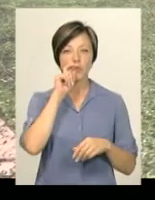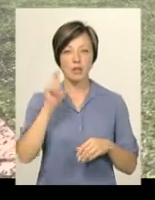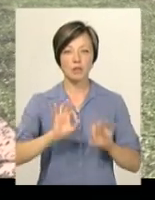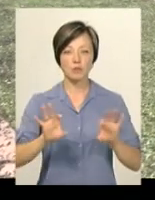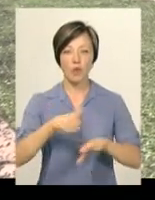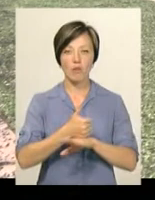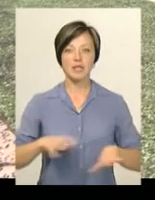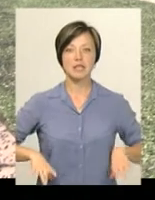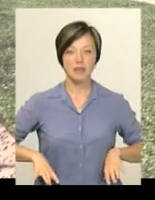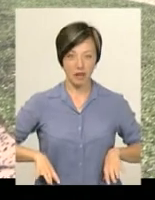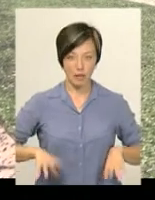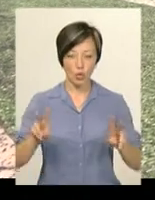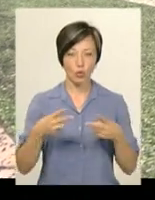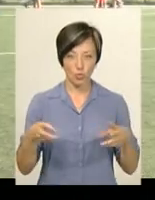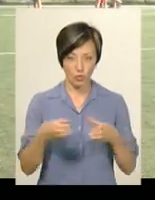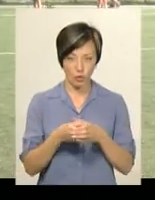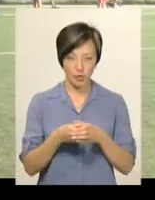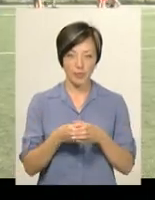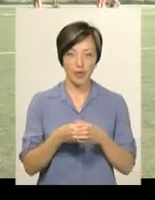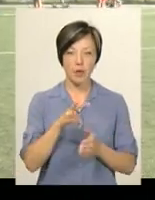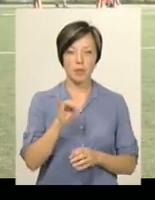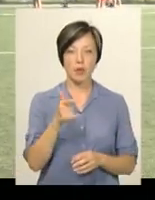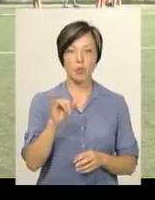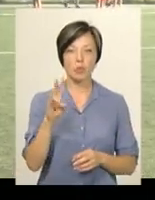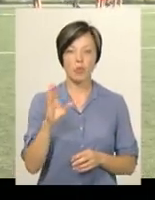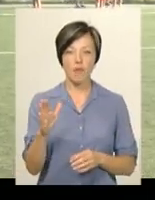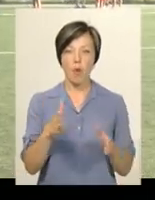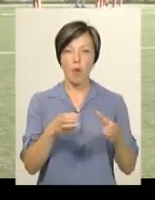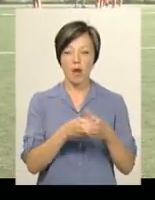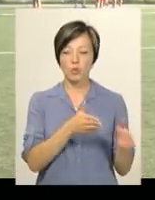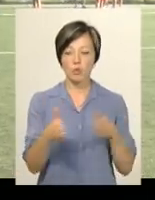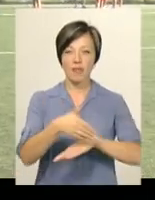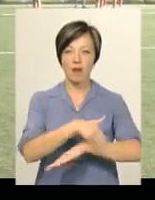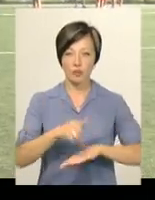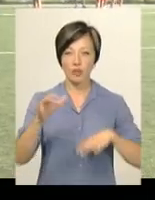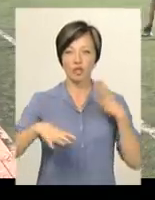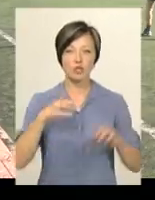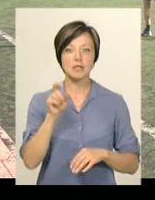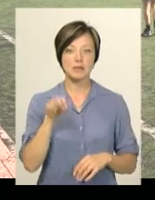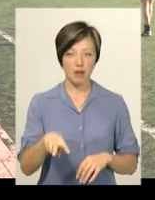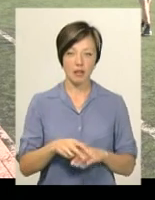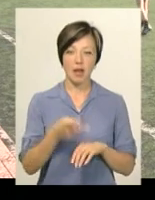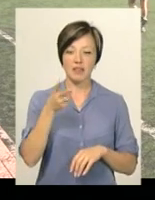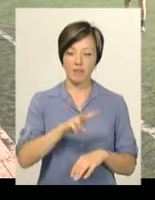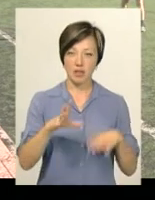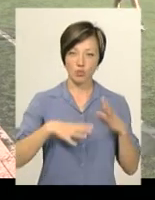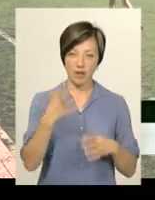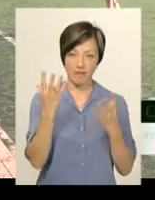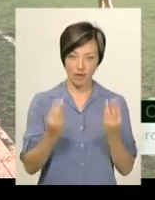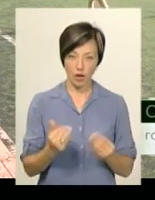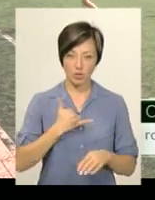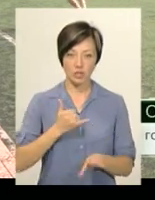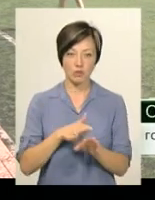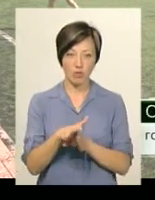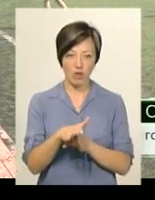розповів головний тренер рейхбійного клубу «Буревісник» Олександр Мігунов, команди готуються на вулиці і в тренажерному залі. «Два тренування на день у нас